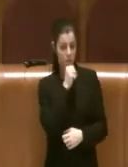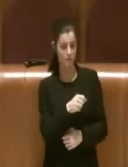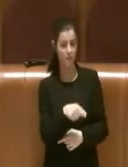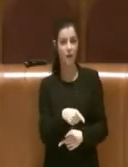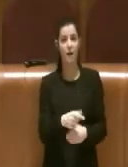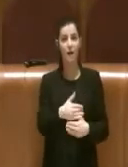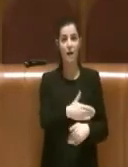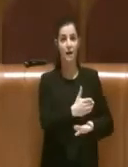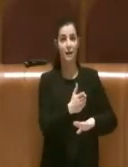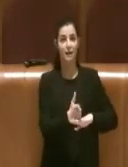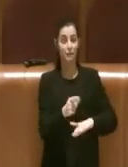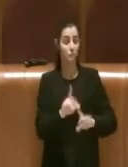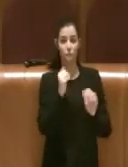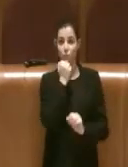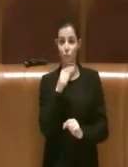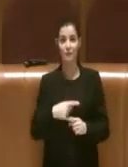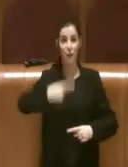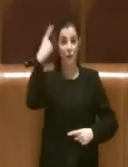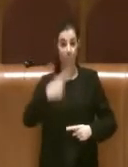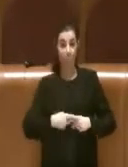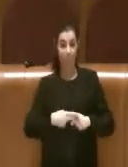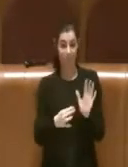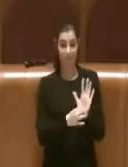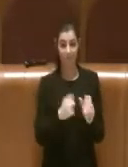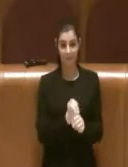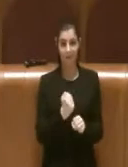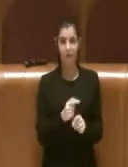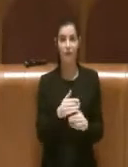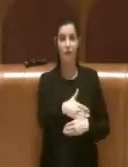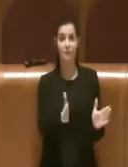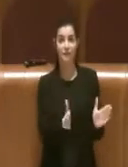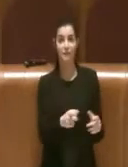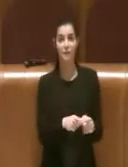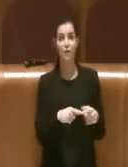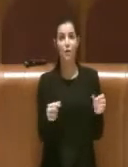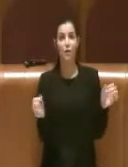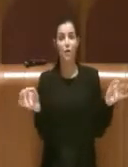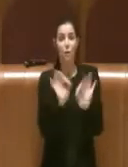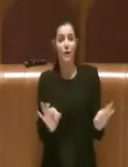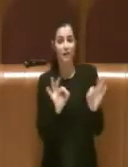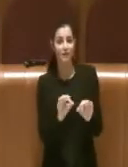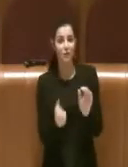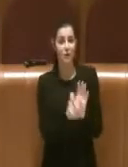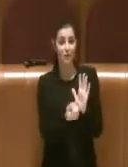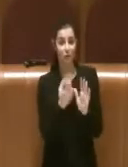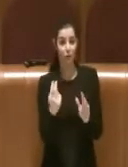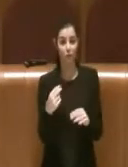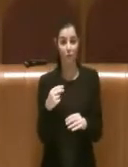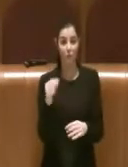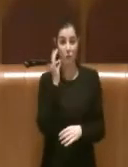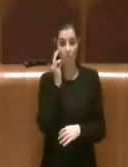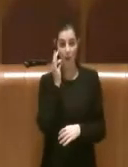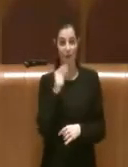Organizzazione e Risorse Umane ha comunicato per l